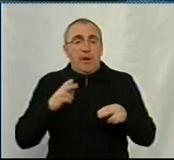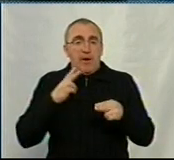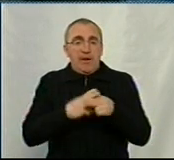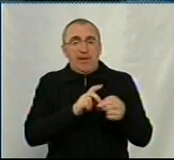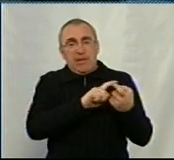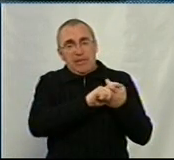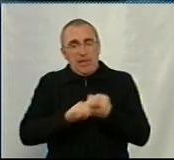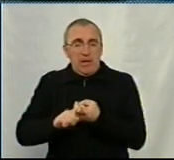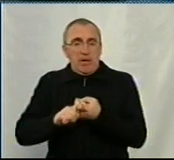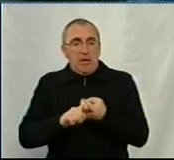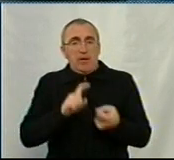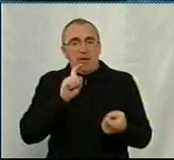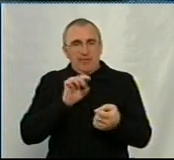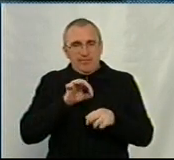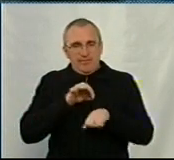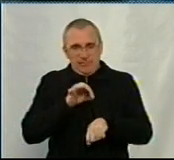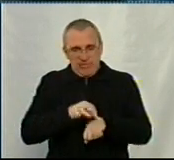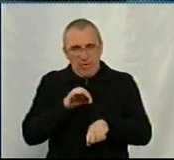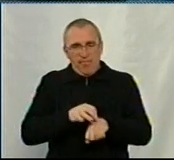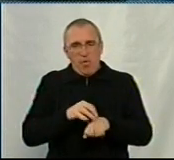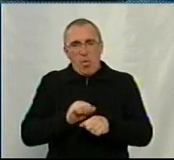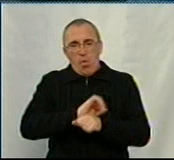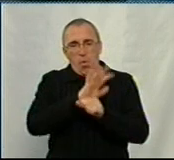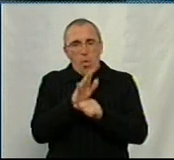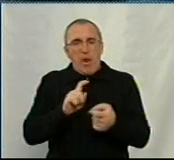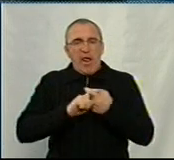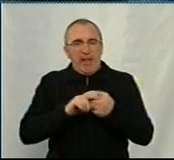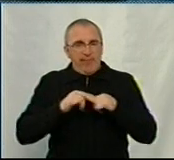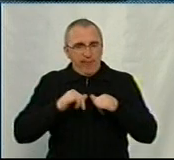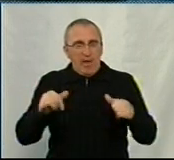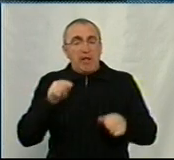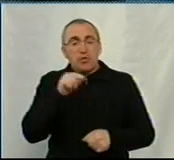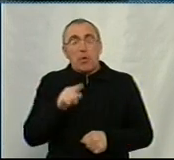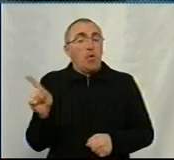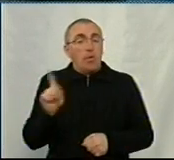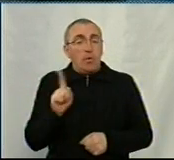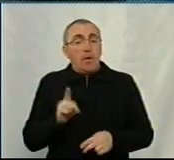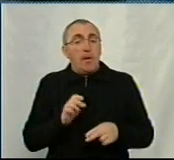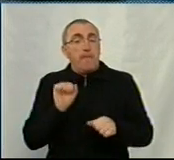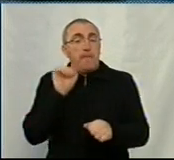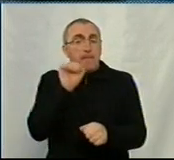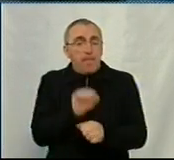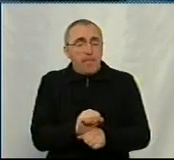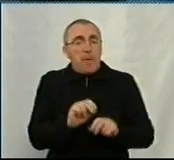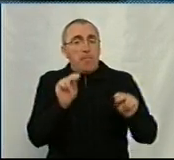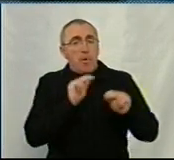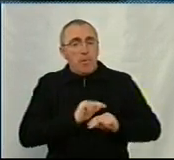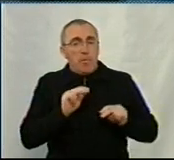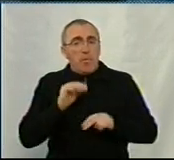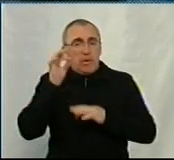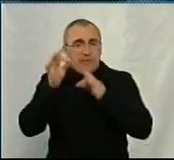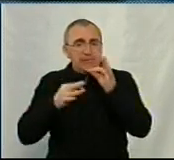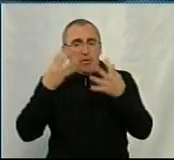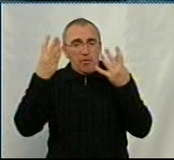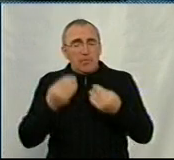наслідків захворюваних на коронавірусну інфекцію, це те, що припинити роботу, цілодобову